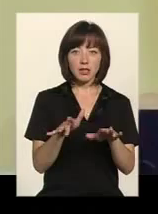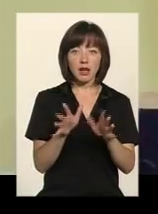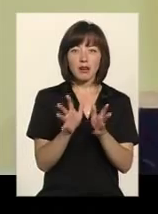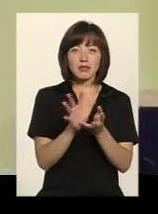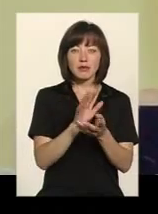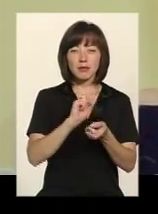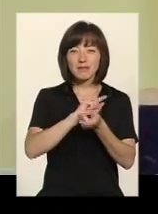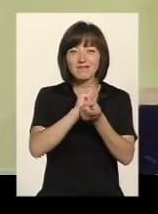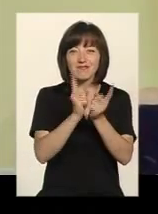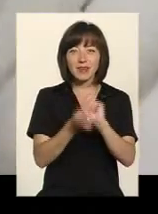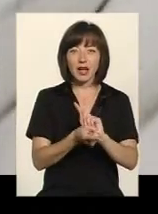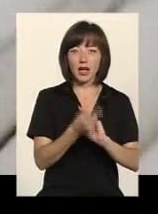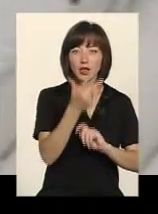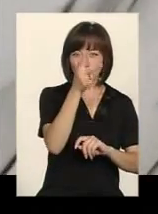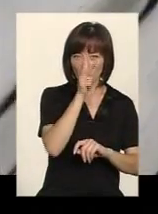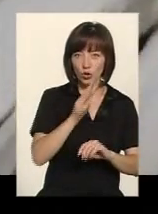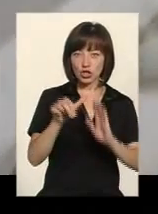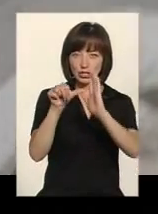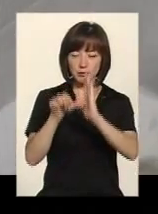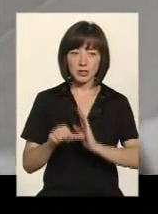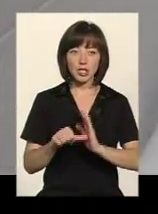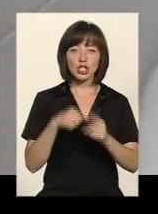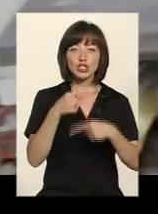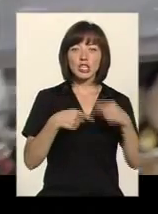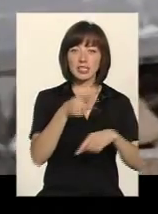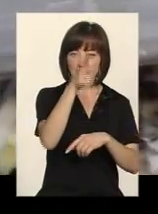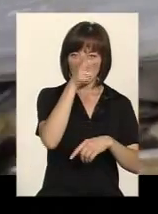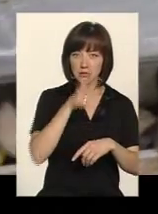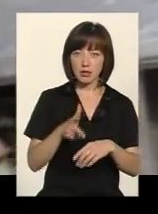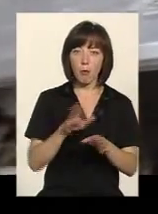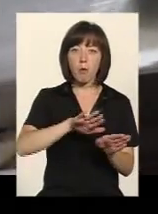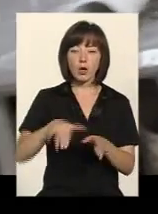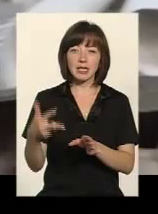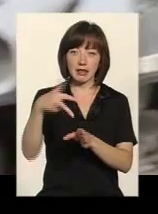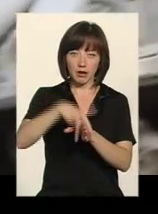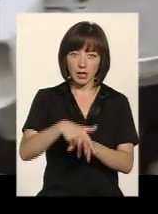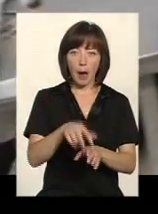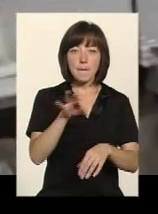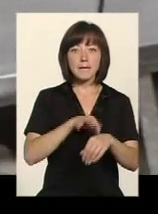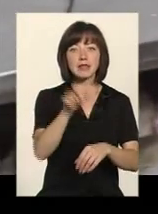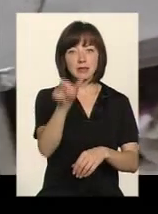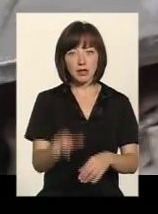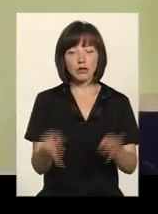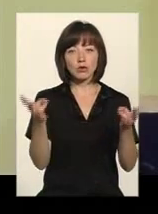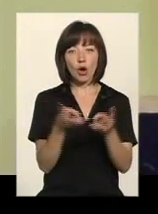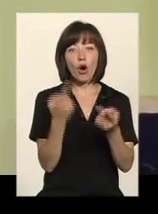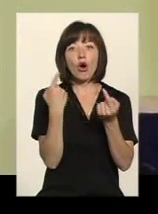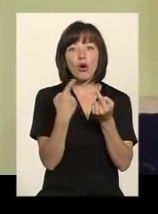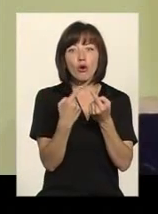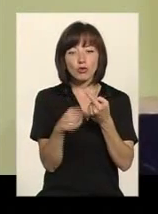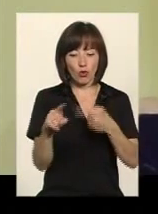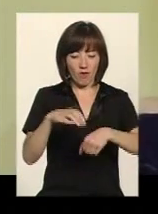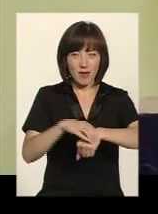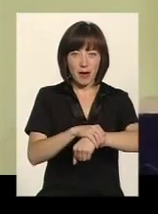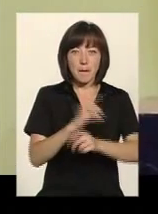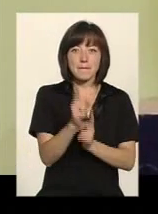атрофірується, і це время от 3 до 6 місяців. Тобто буквально через 3 місяці после нагрузки пацієнт требує вже другого культиприємника, т.е. це